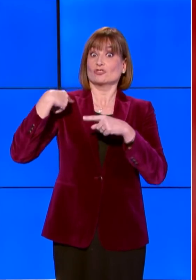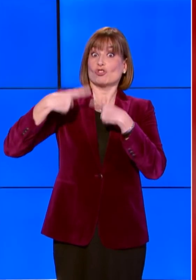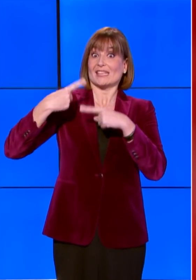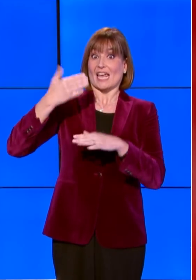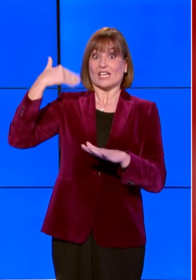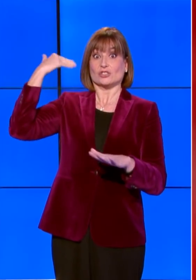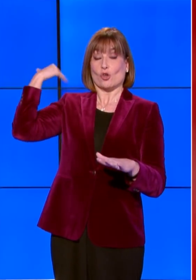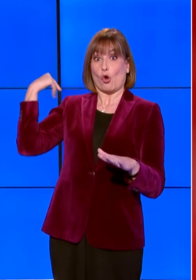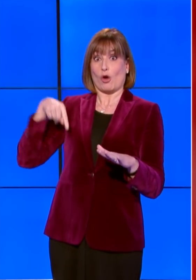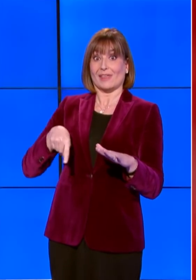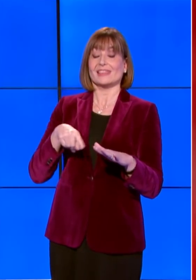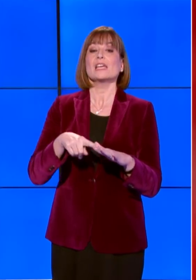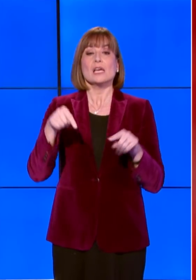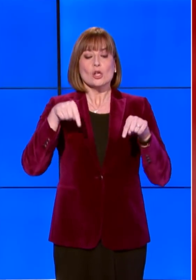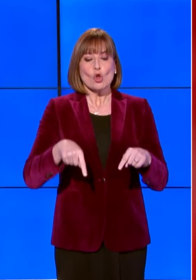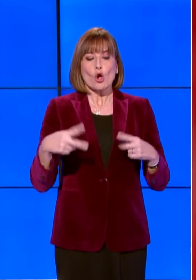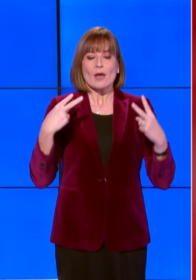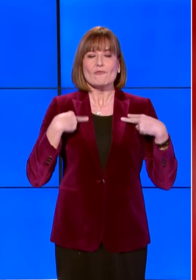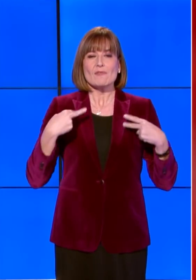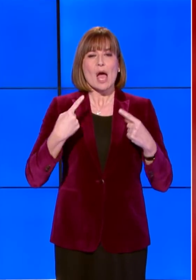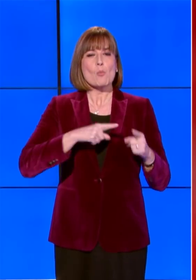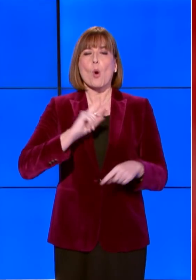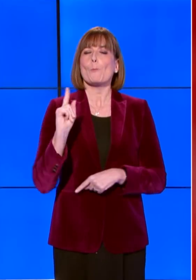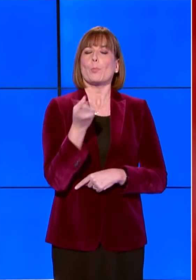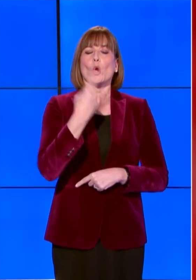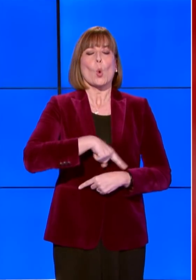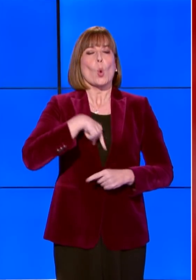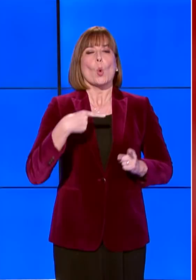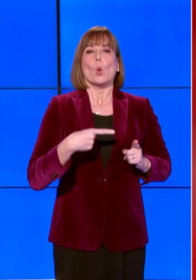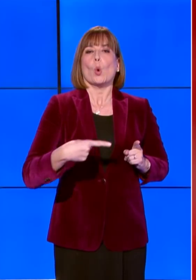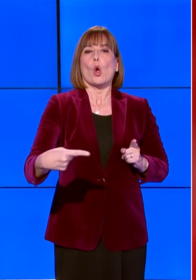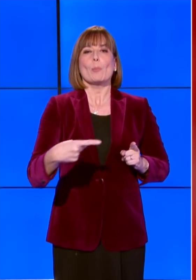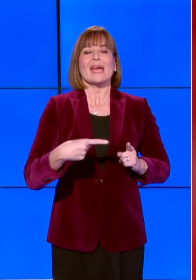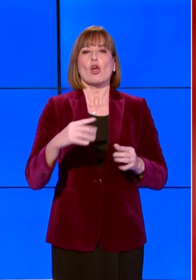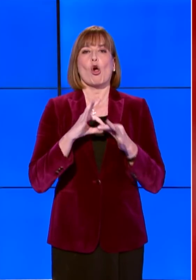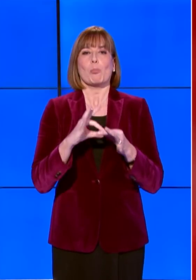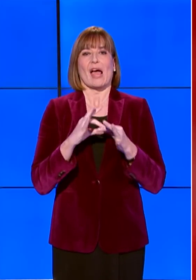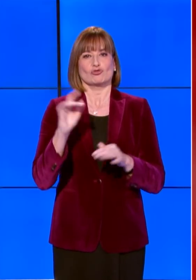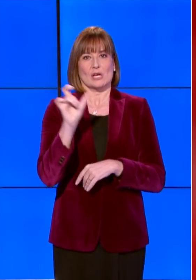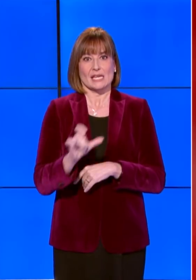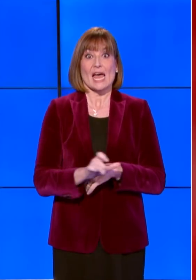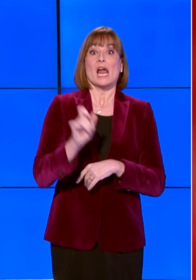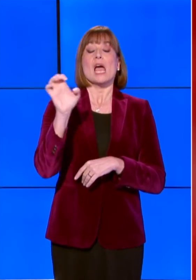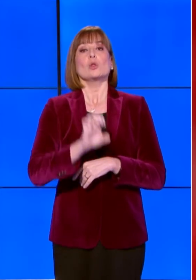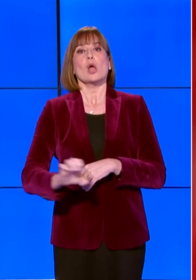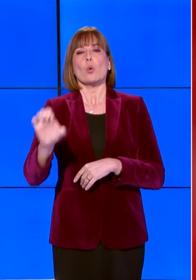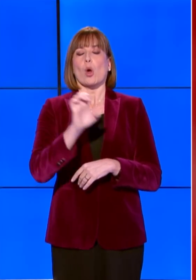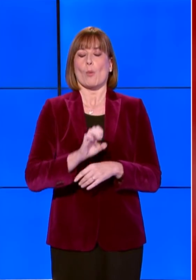preceduto, viviamo nel più lungo periodo di pace del nostro Paese e dell'Europa.